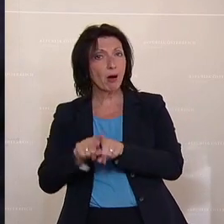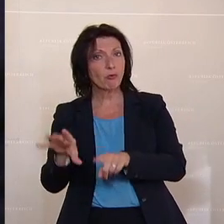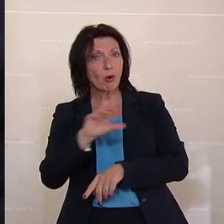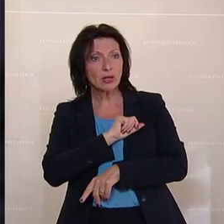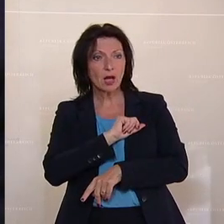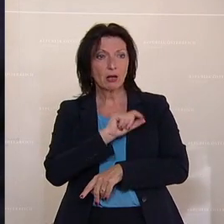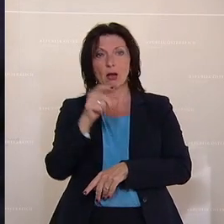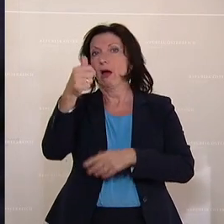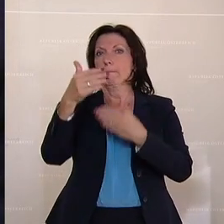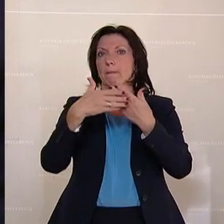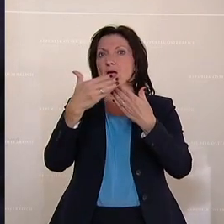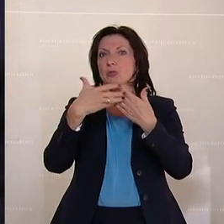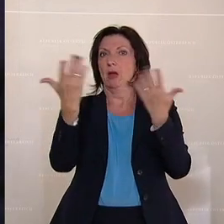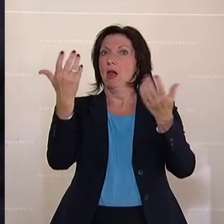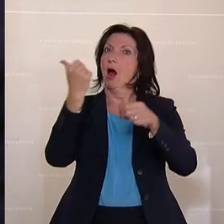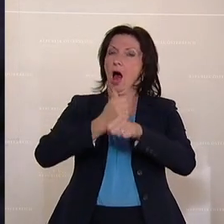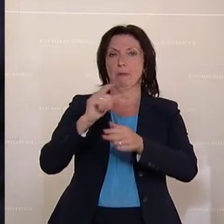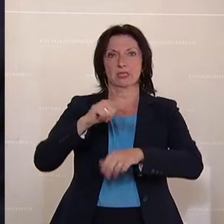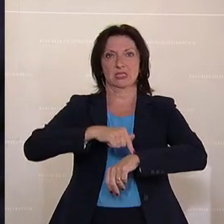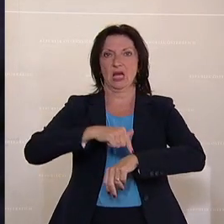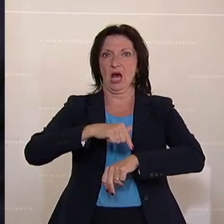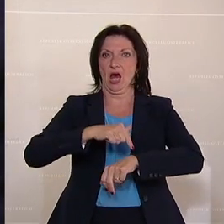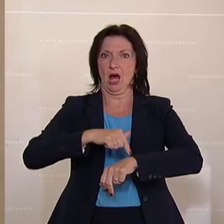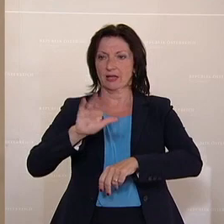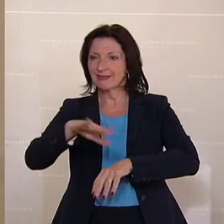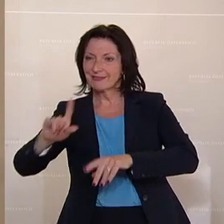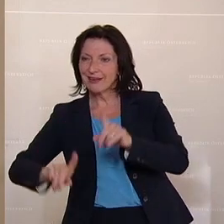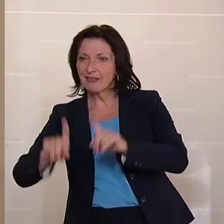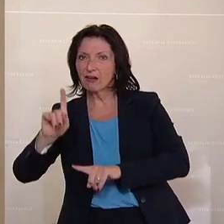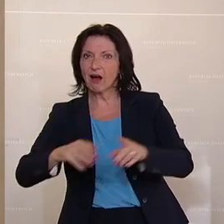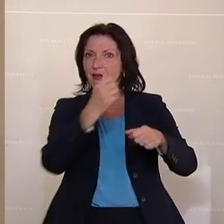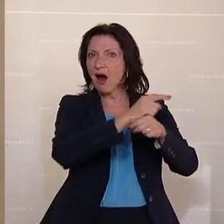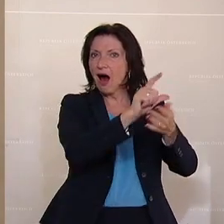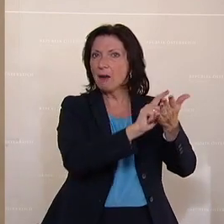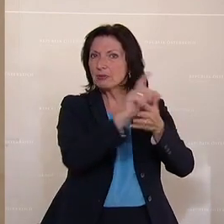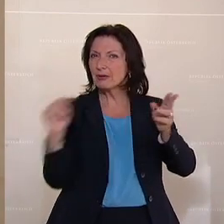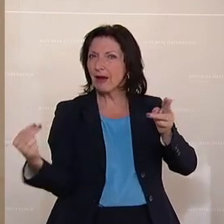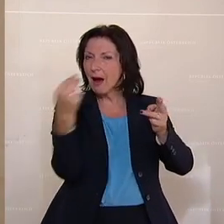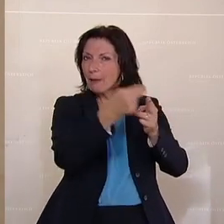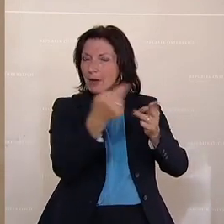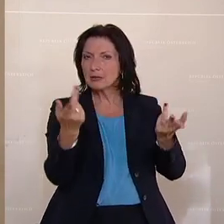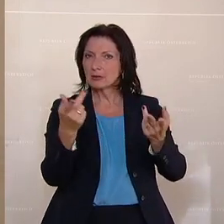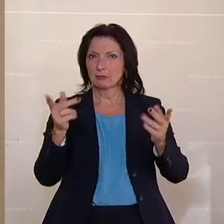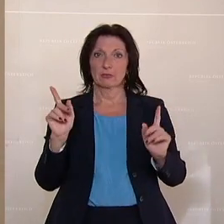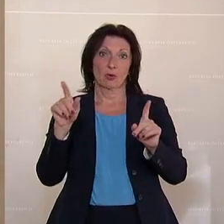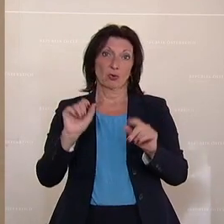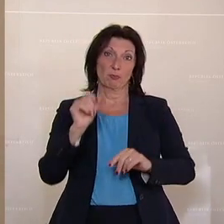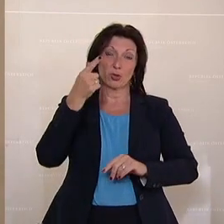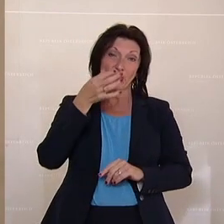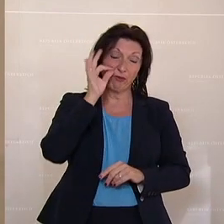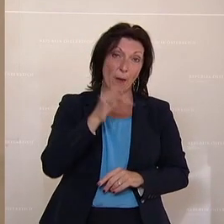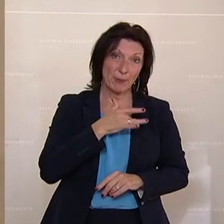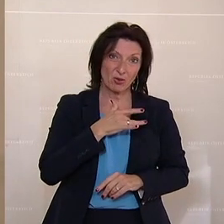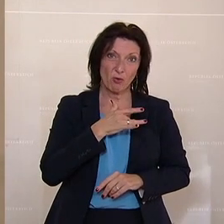Alleine das Beispiel der Arbeitszeiten, die entsprechend angepasst werden können. Die Vereinbarkeit, und das trifft vor allem Mütter, die